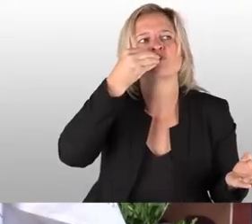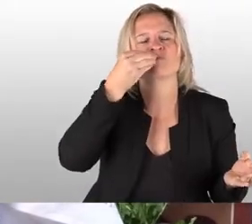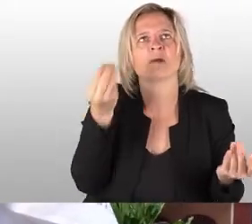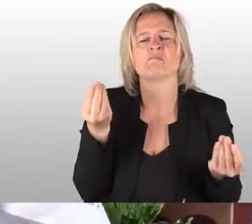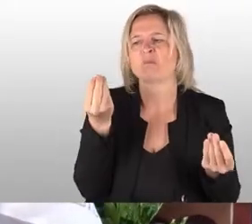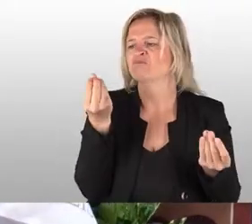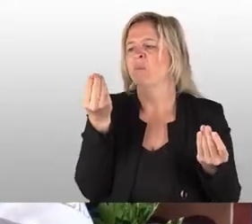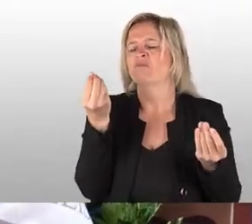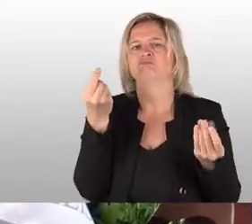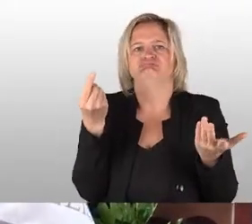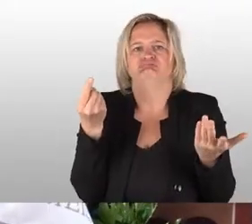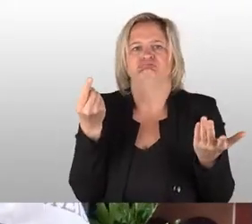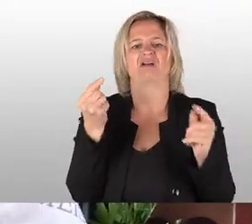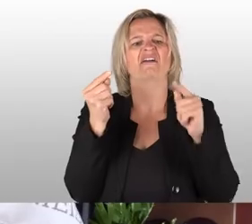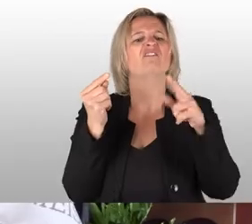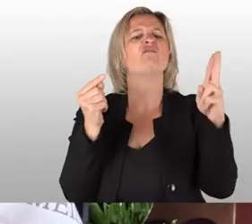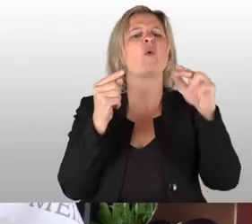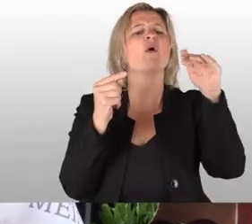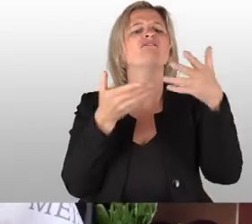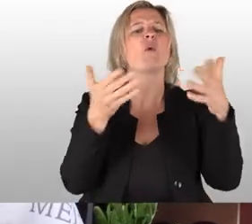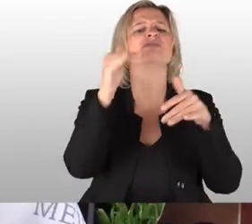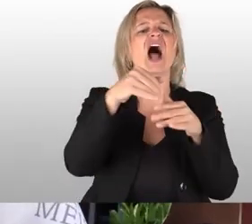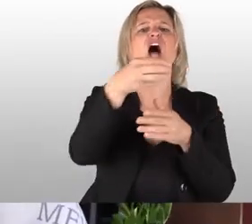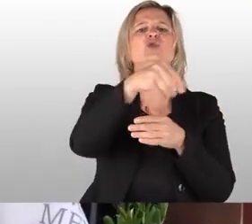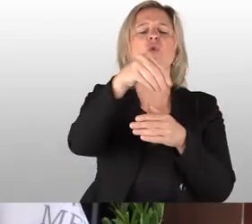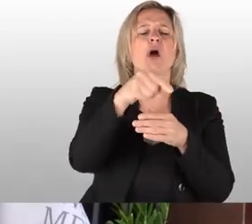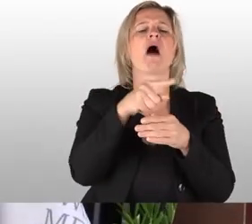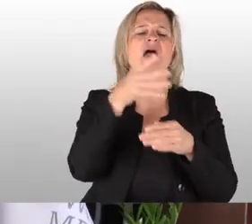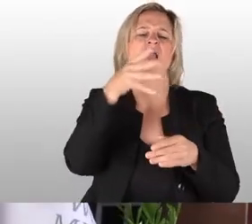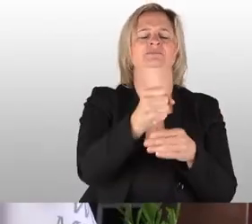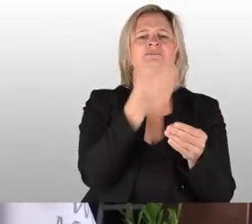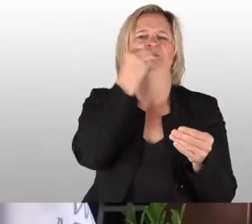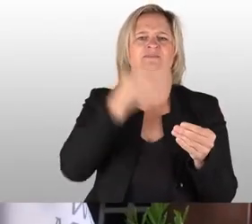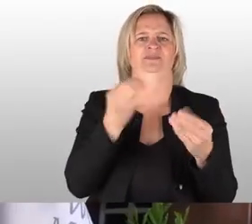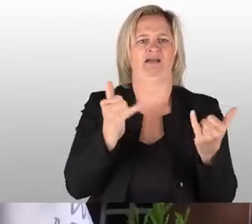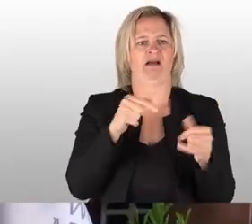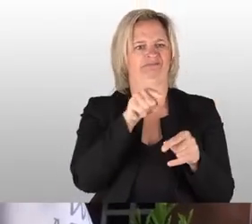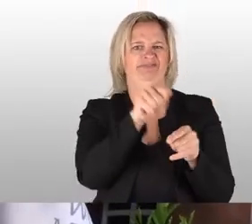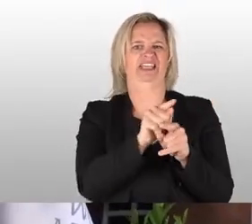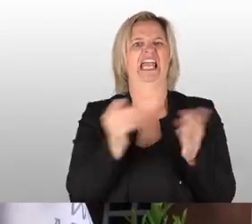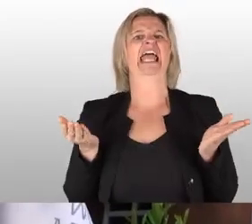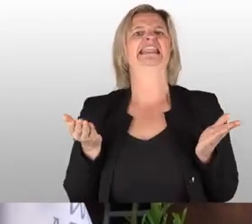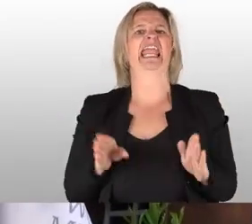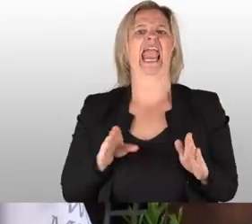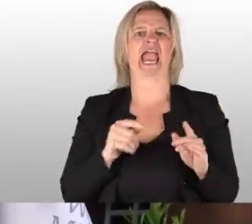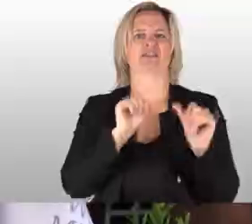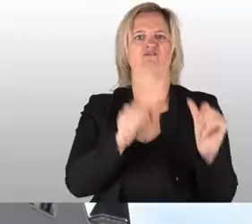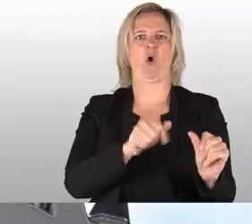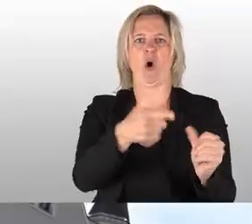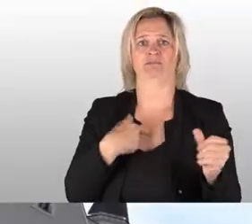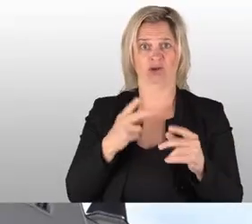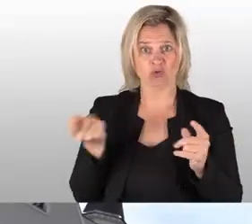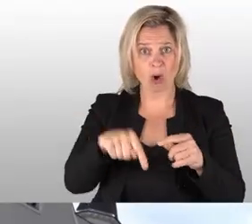naja, der Kerner reißt sich um das Stückchen mit dem Puderzucker. Es ist halt eine Diätvariante. Dick werden Sie davon nicht.